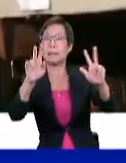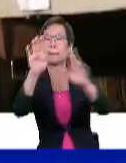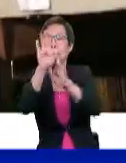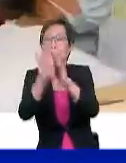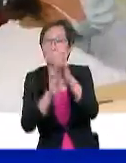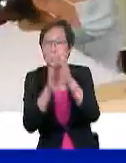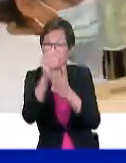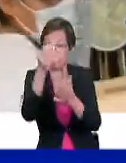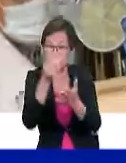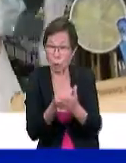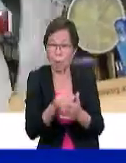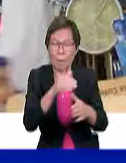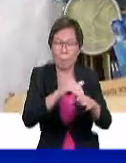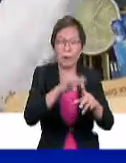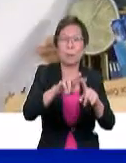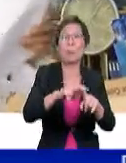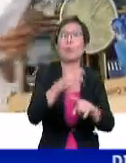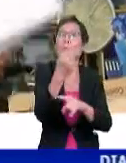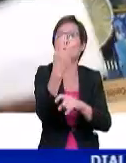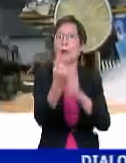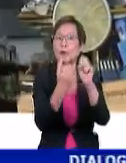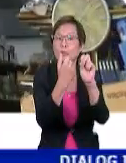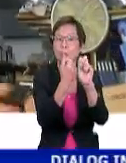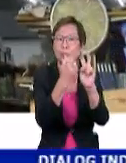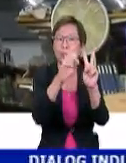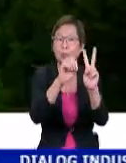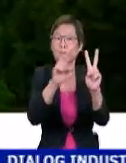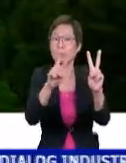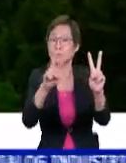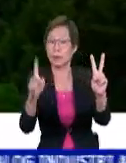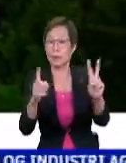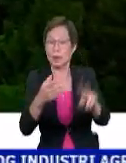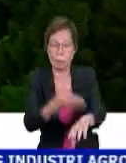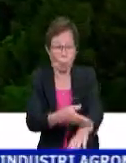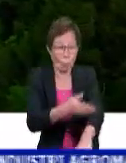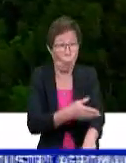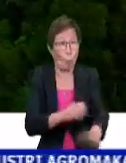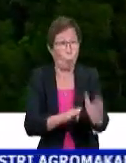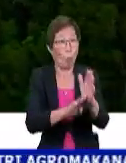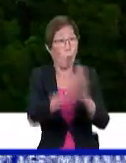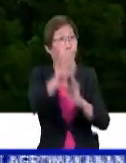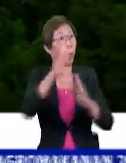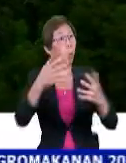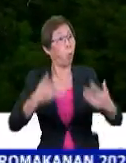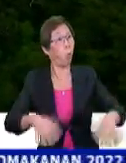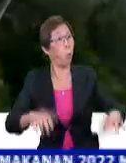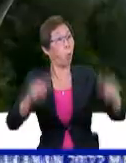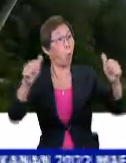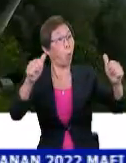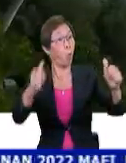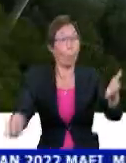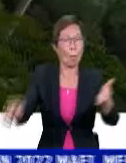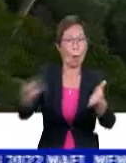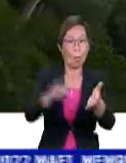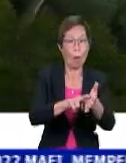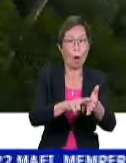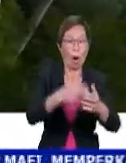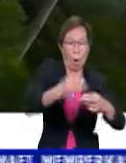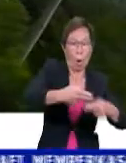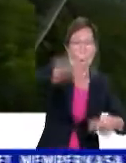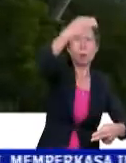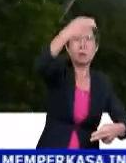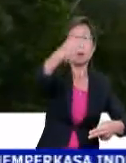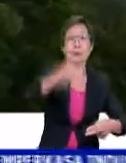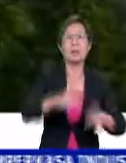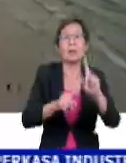bilion pada suku keempat 2021. Prestasi memberansangkan turut dicatat subsektor penginapan dengan